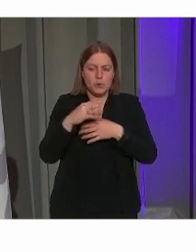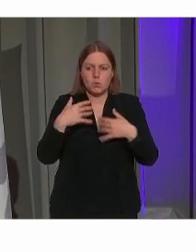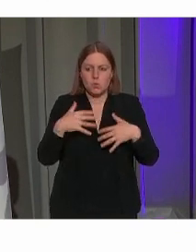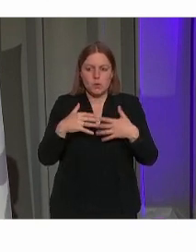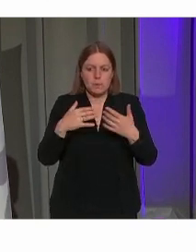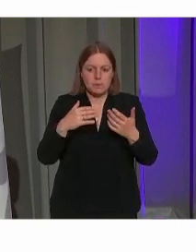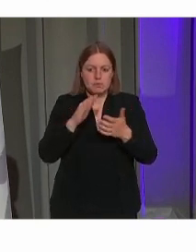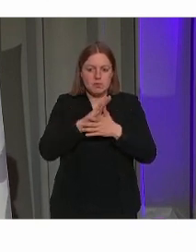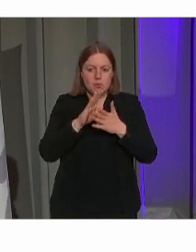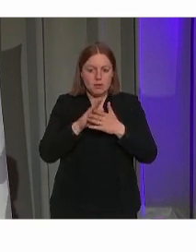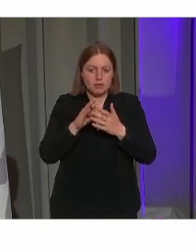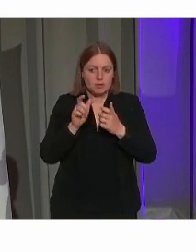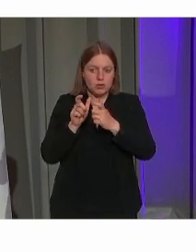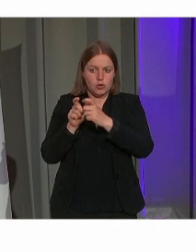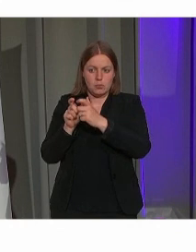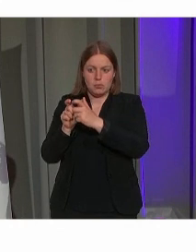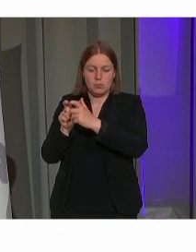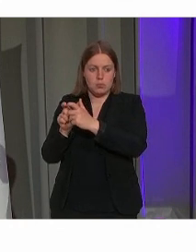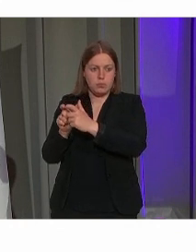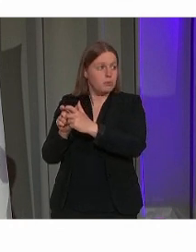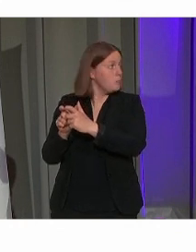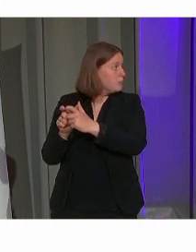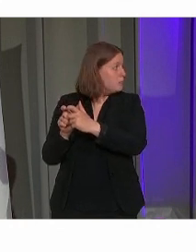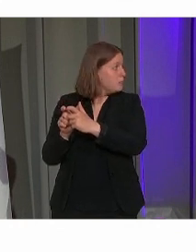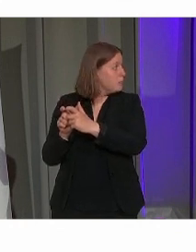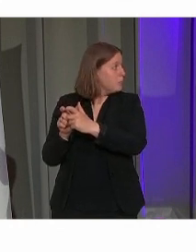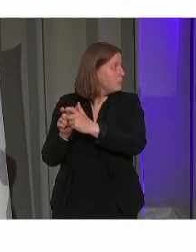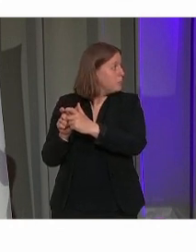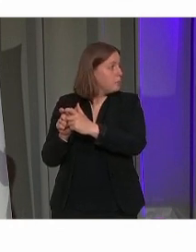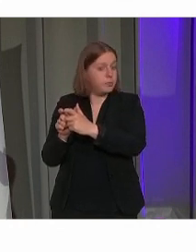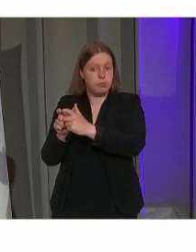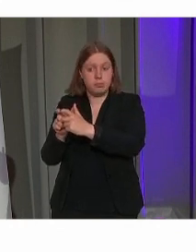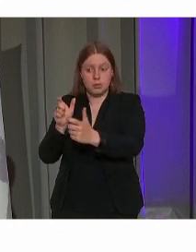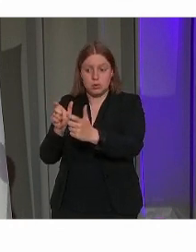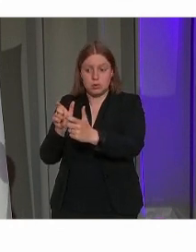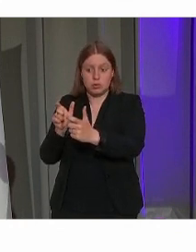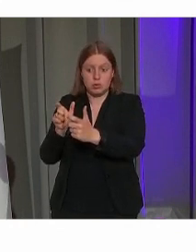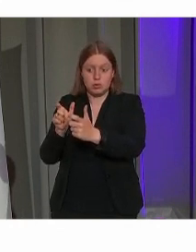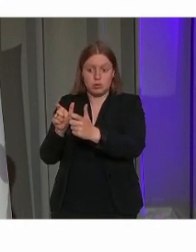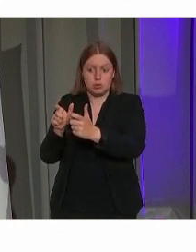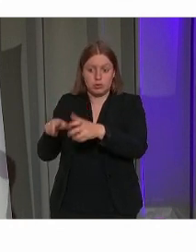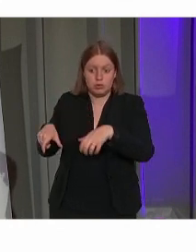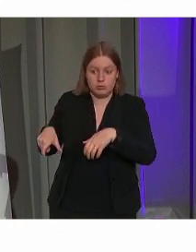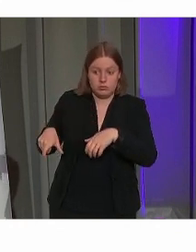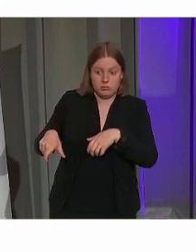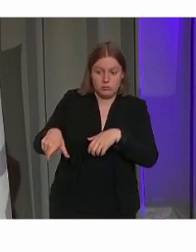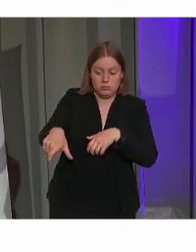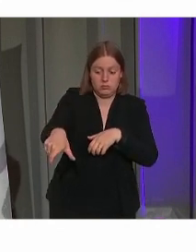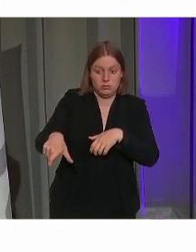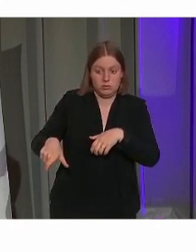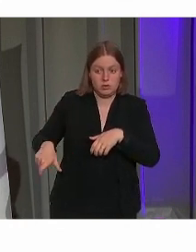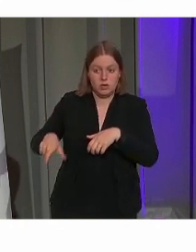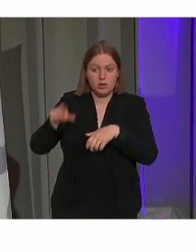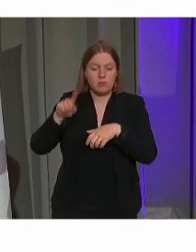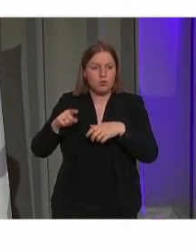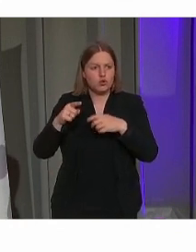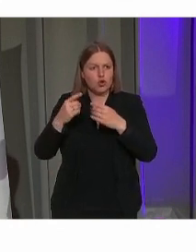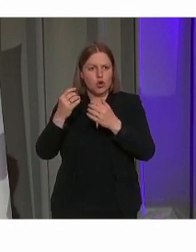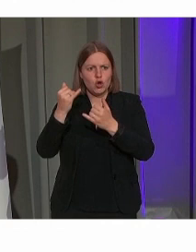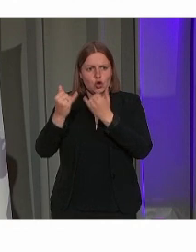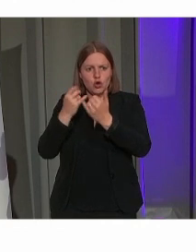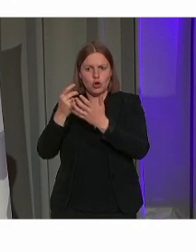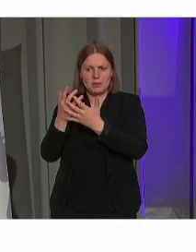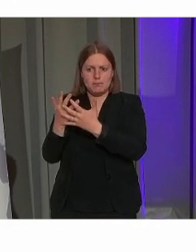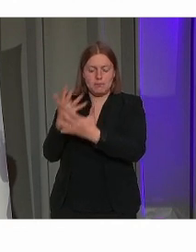dan zie je bijvoorbeeld de busrand, de busband, zeg maar. Die moet eigenlijk in een contrasterende